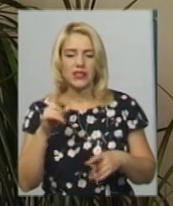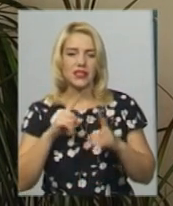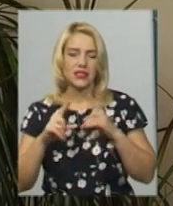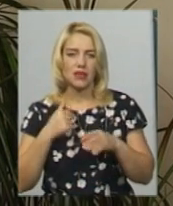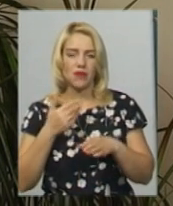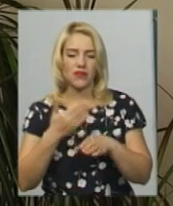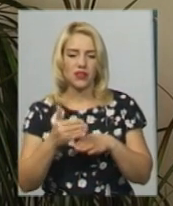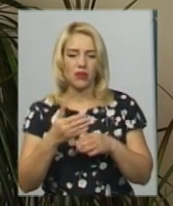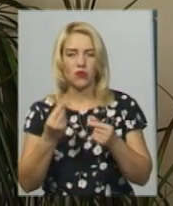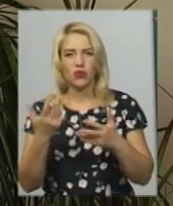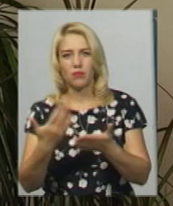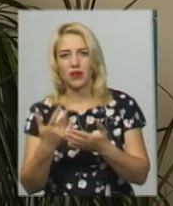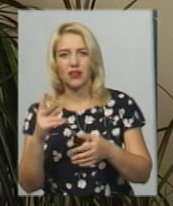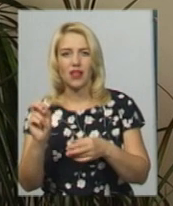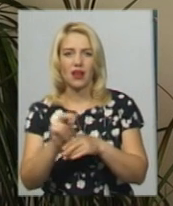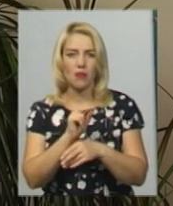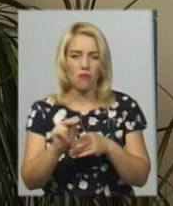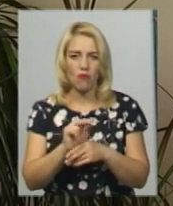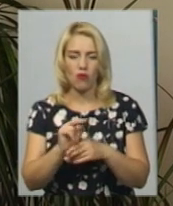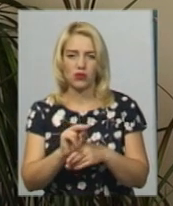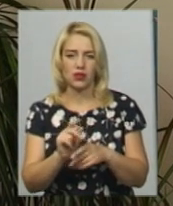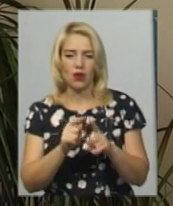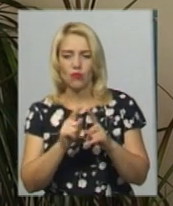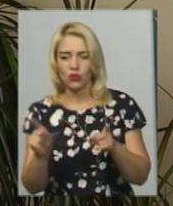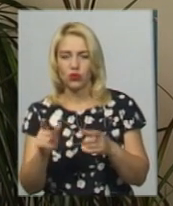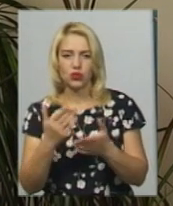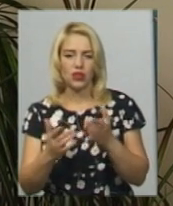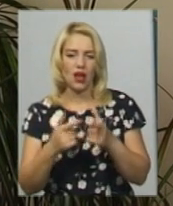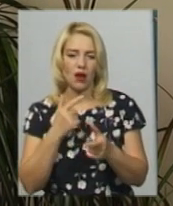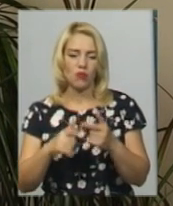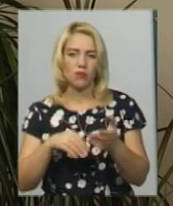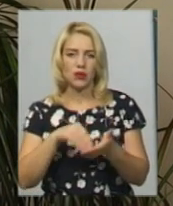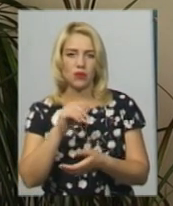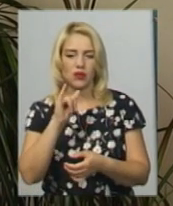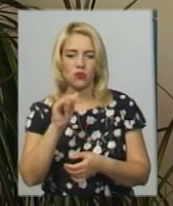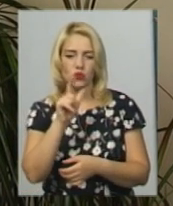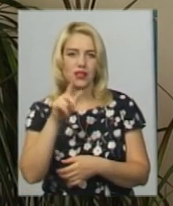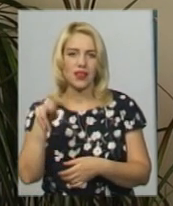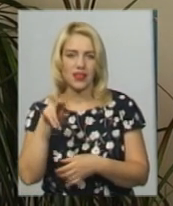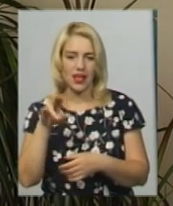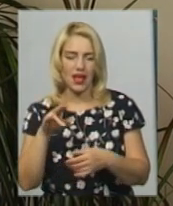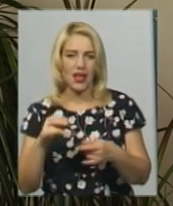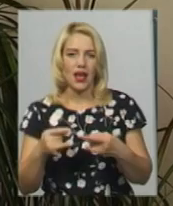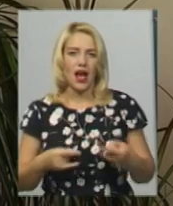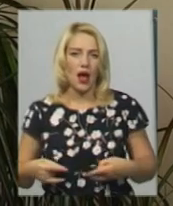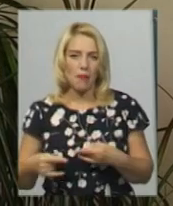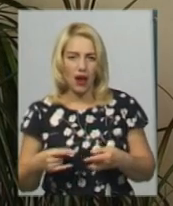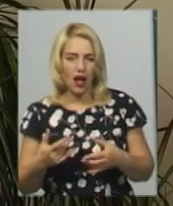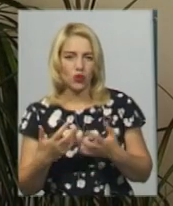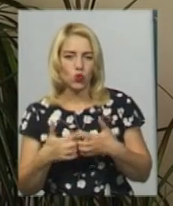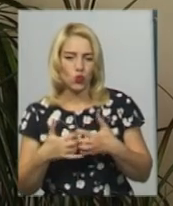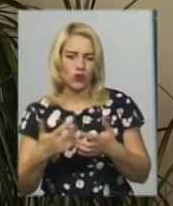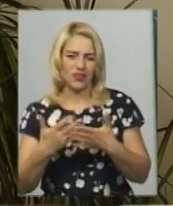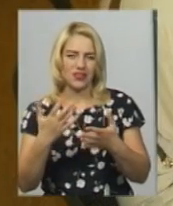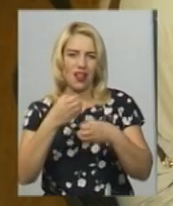поточний ремонт і на придбання ОЗД-апарату для цих хворих, лабораторні